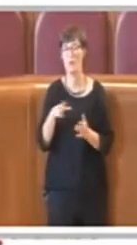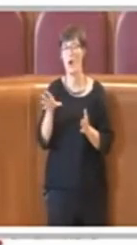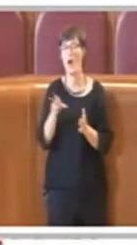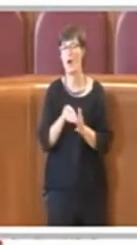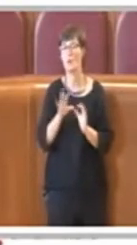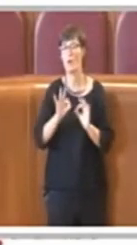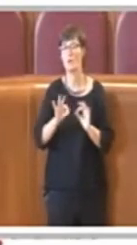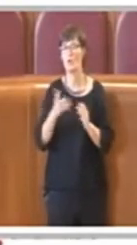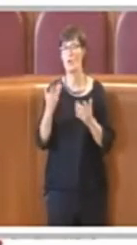Grazie mille.